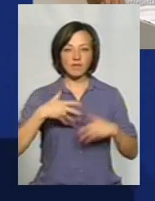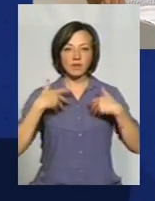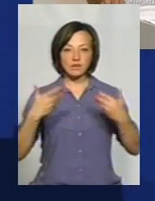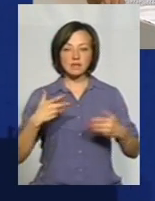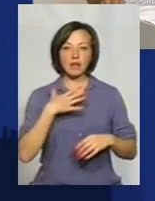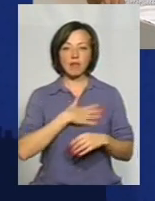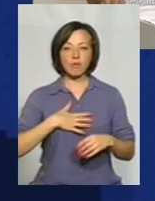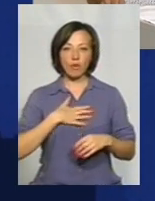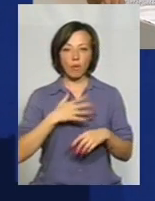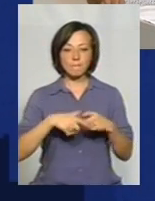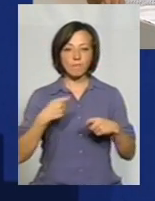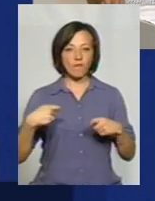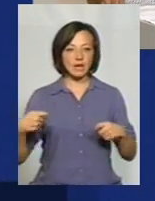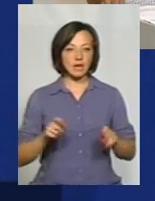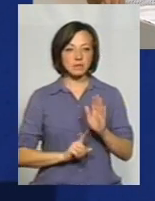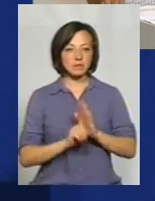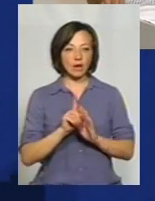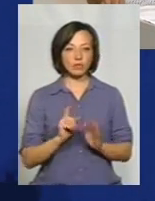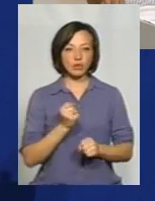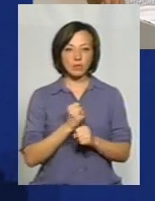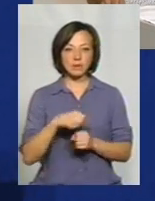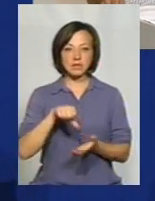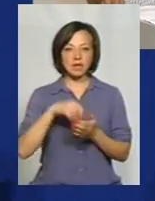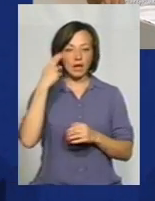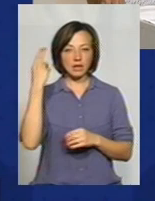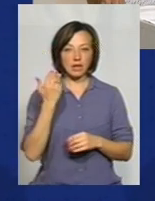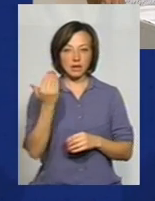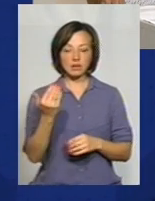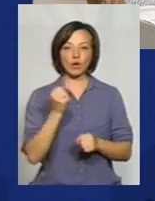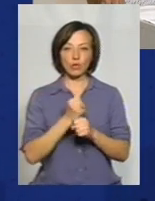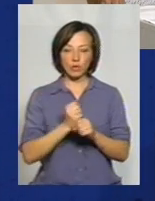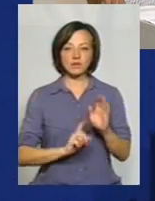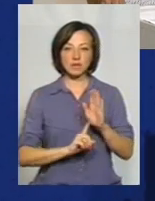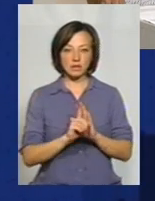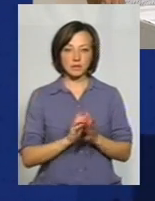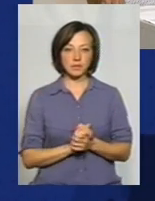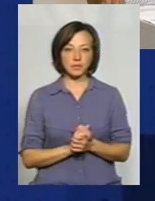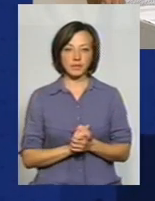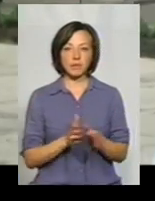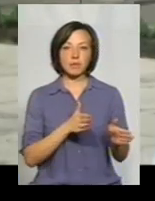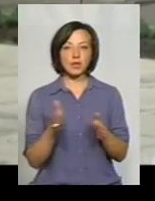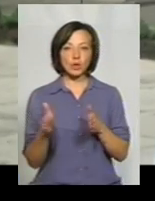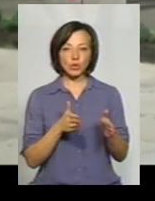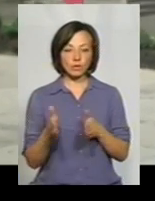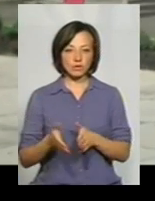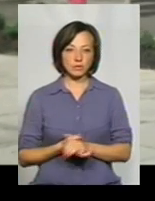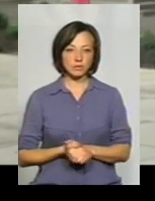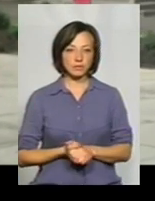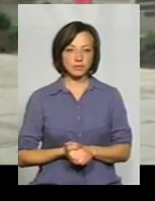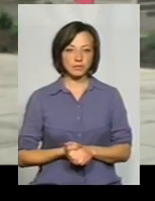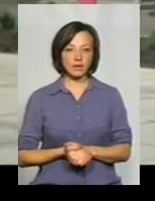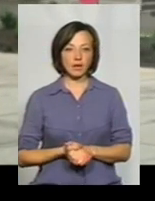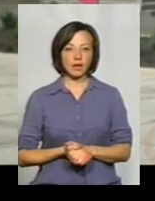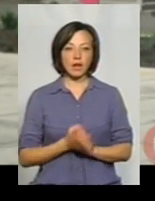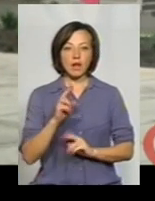занепокоєння надто повільним стартом робіт. Представник китайської сторони запевняє, за роботи взялися, здебільшого підготовчі. На